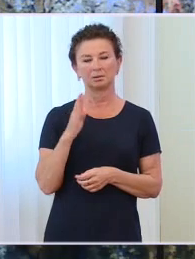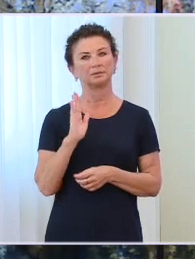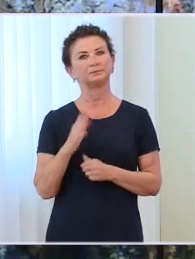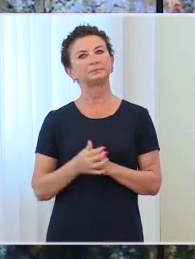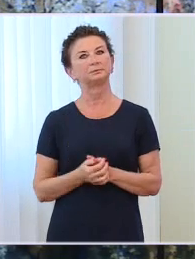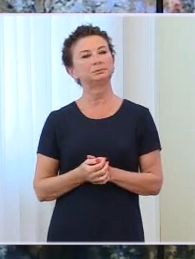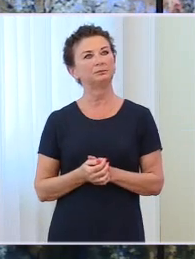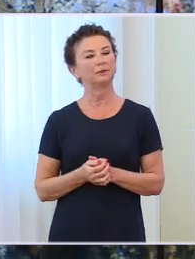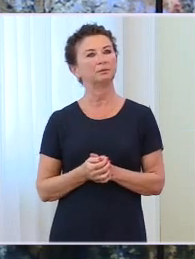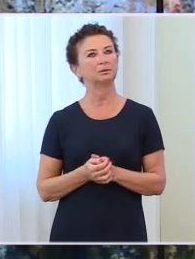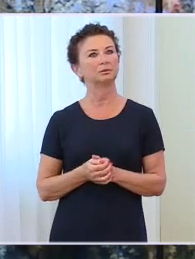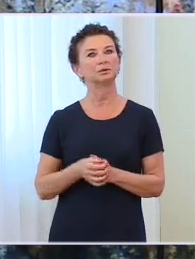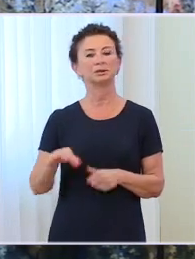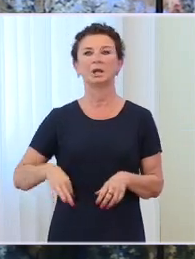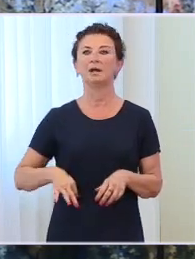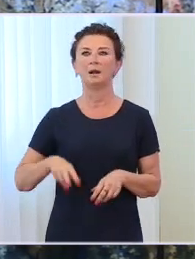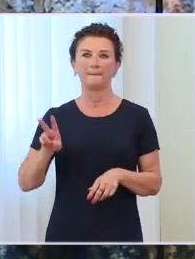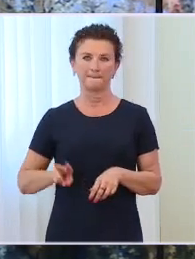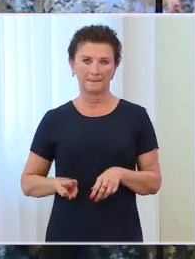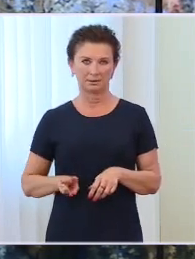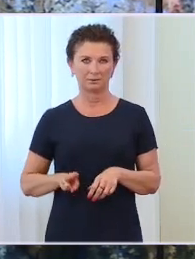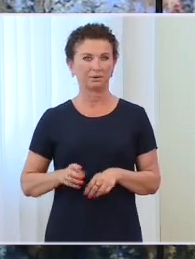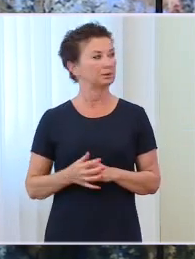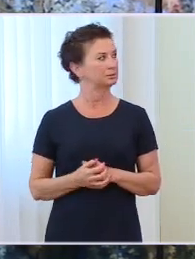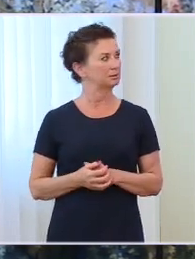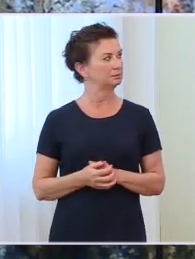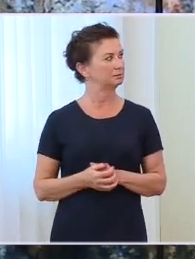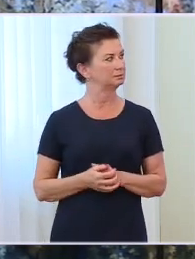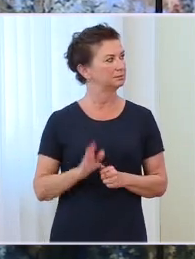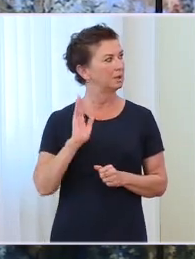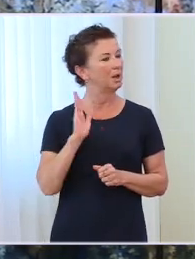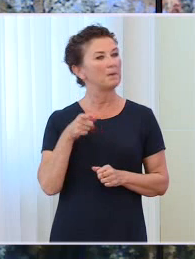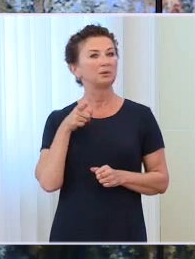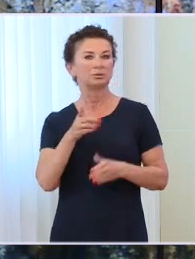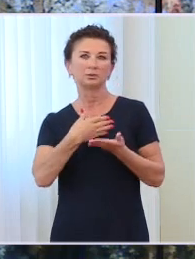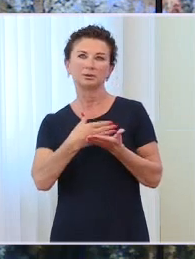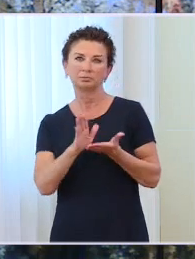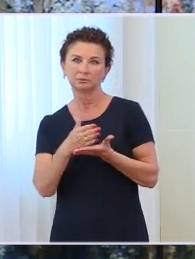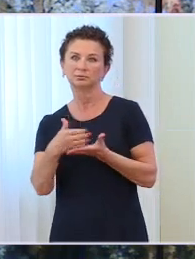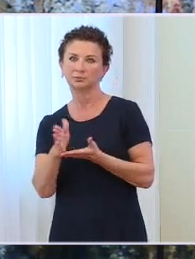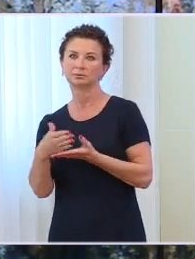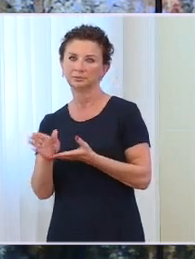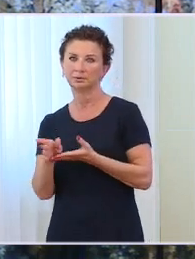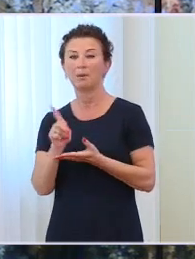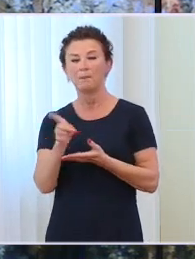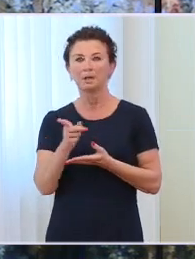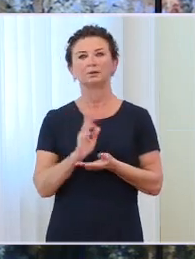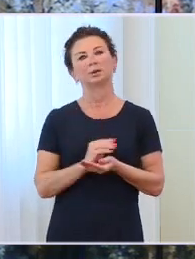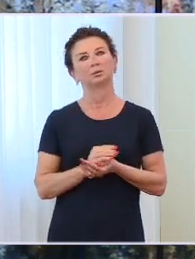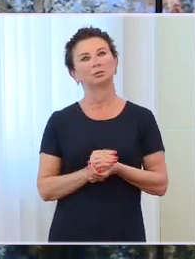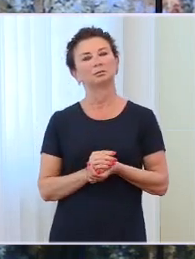jeśli nie będzie posiadała takich środków w swoim budżecie, będą tymi transzami, które są zapowiedziane,